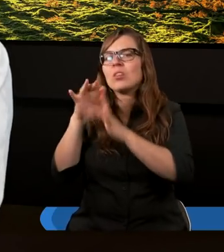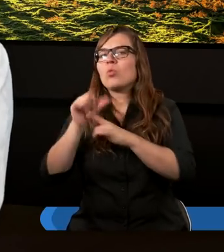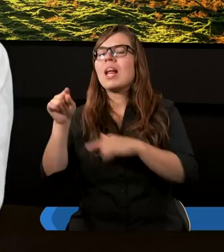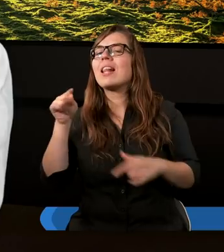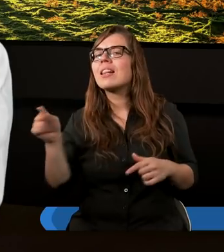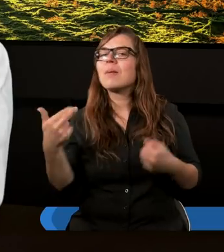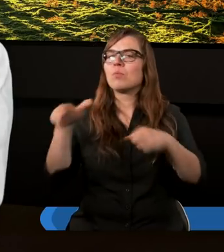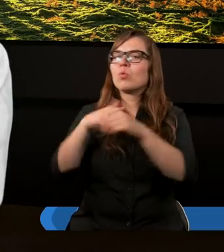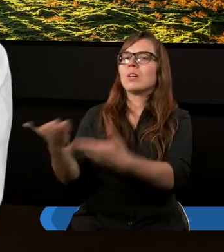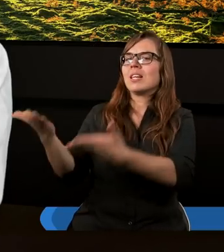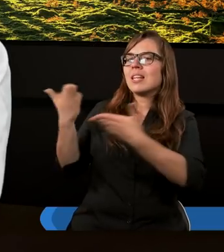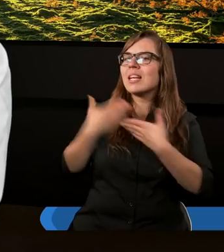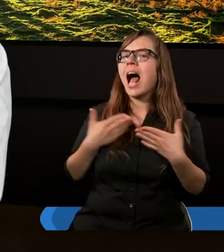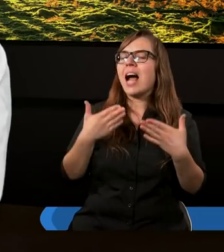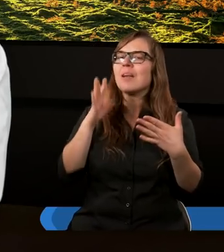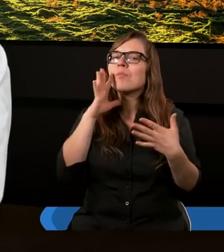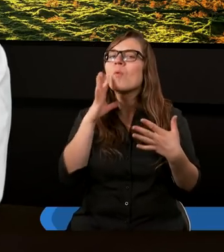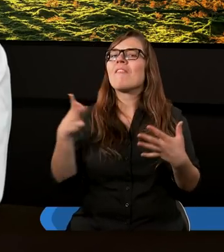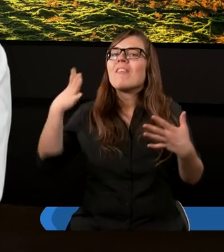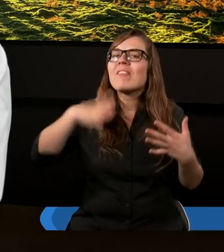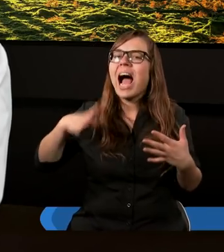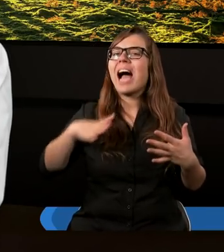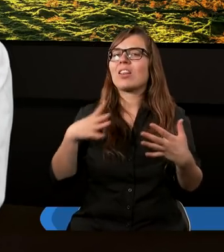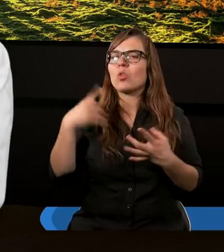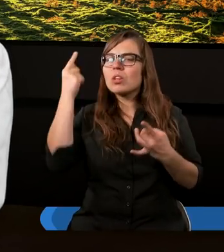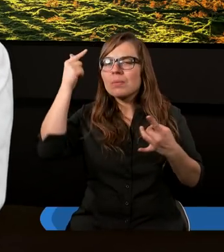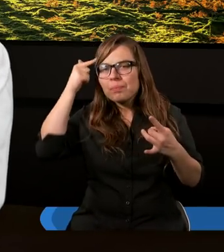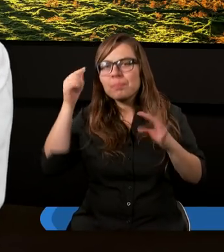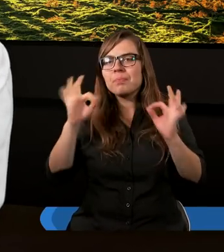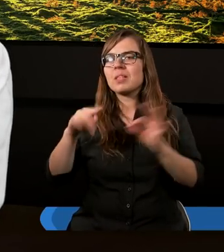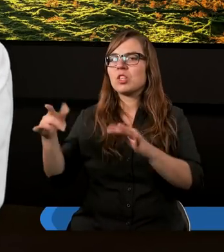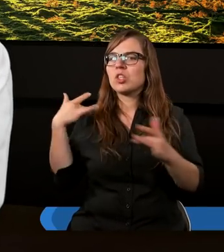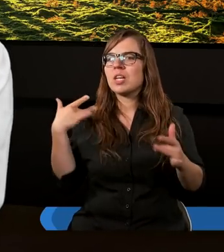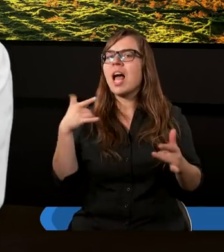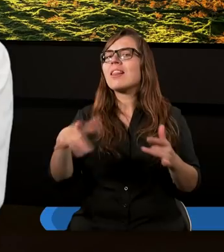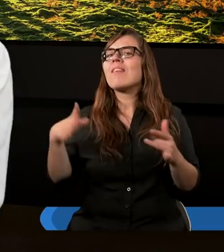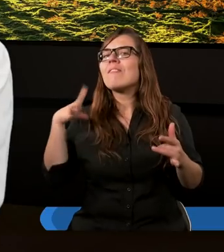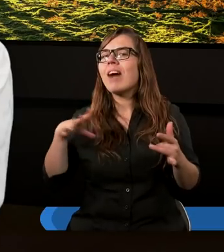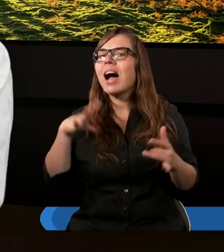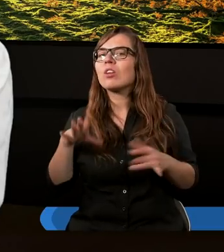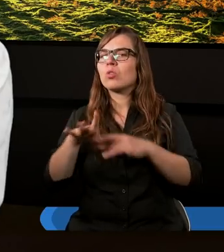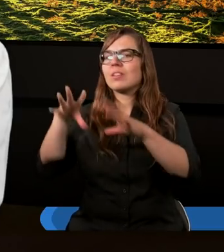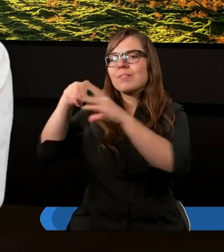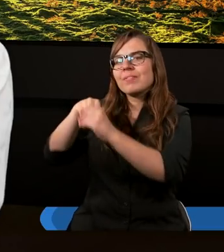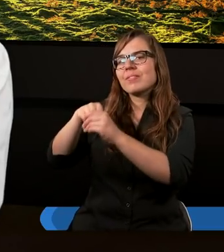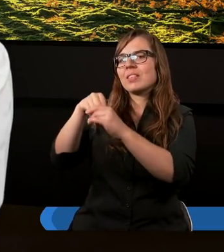który daje tutaj, nadaje nam wartość. A tą wartością jest po prostu też